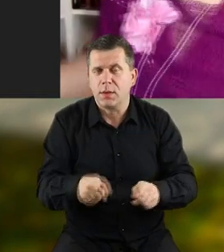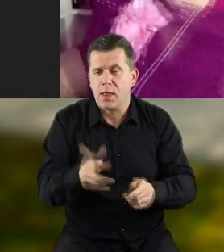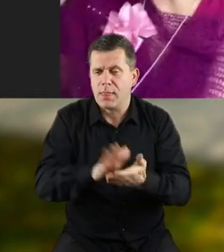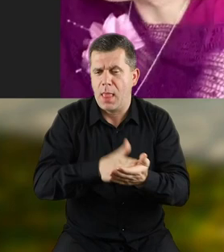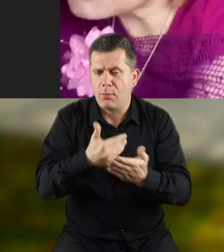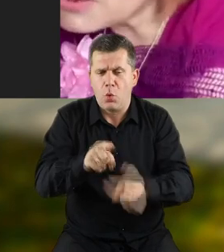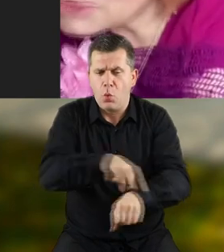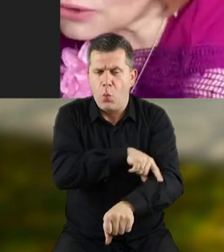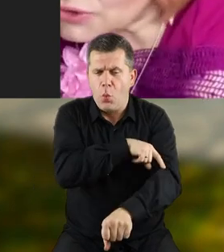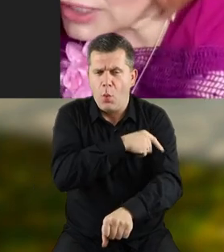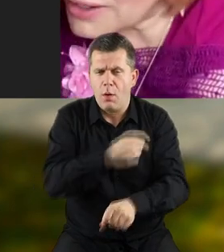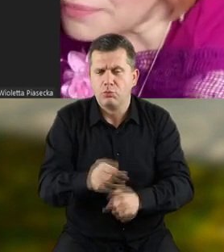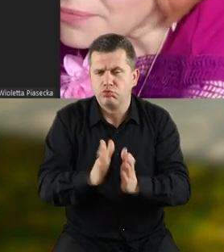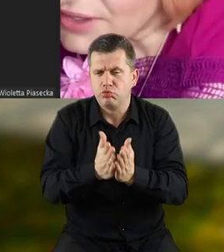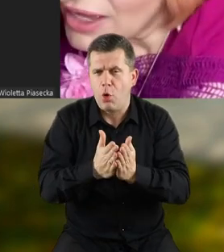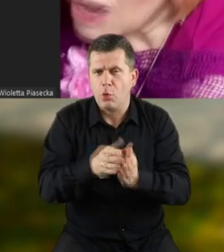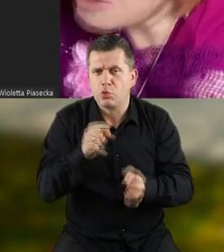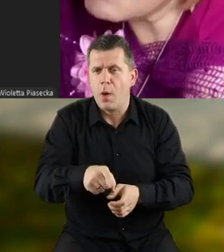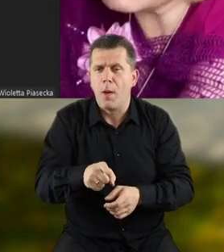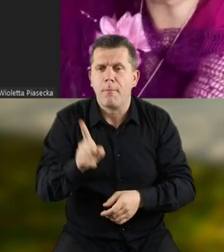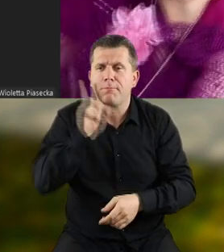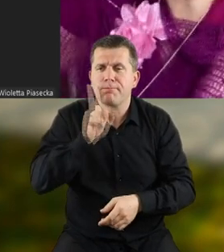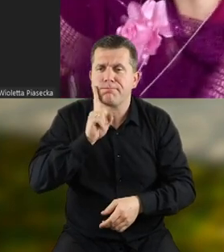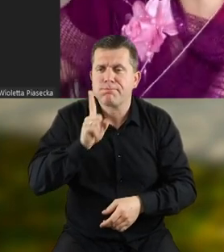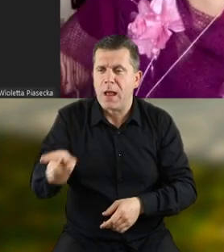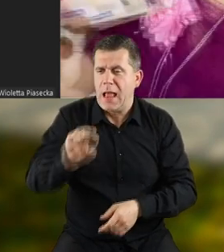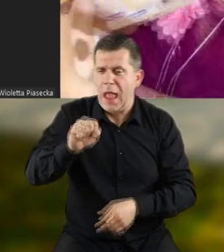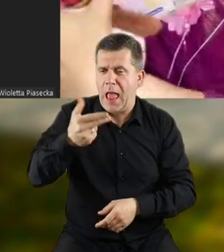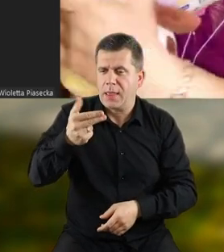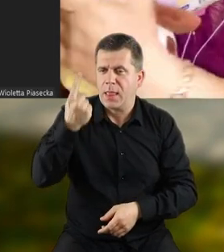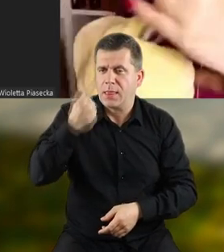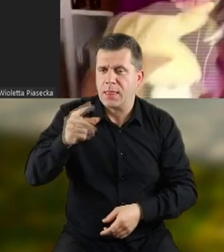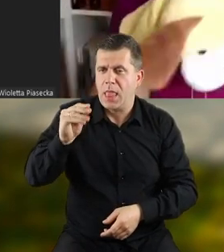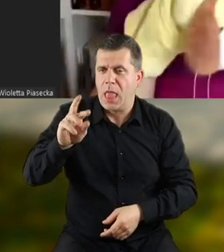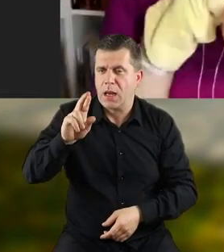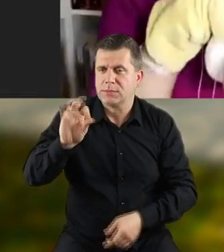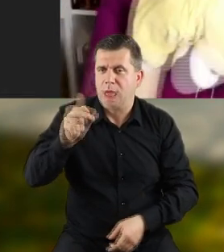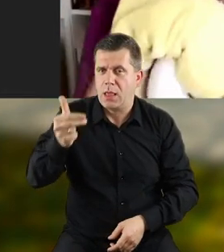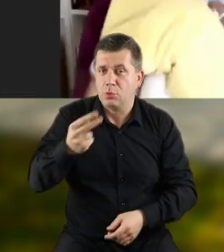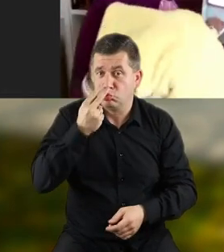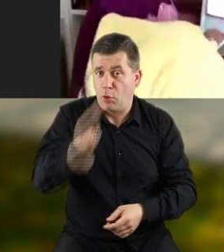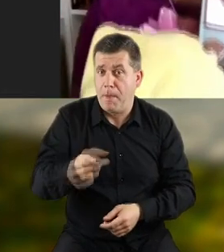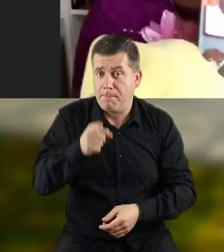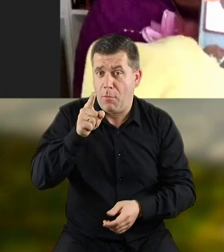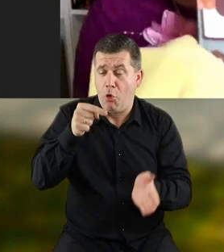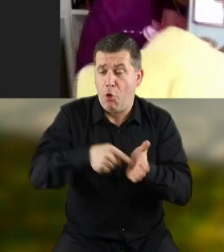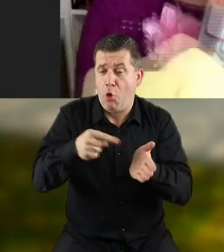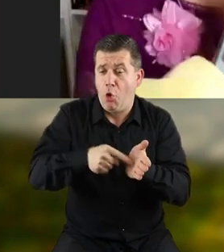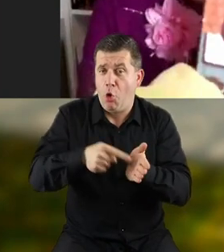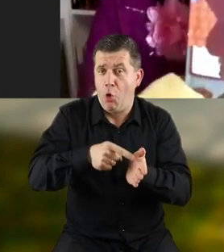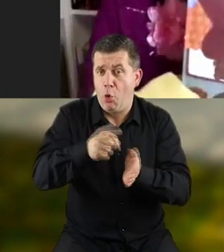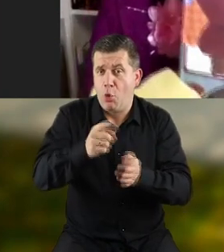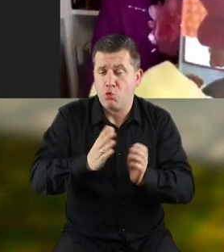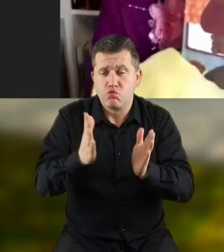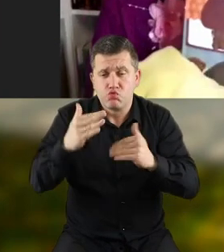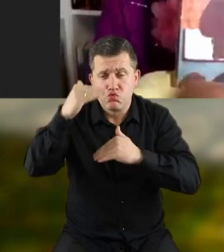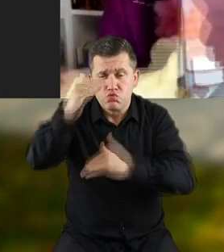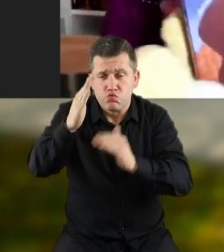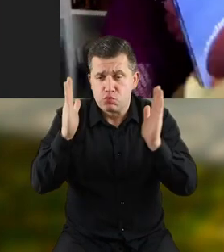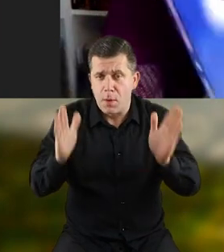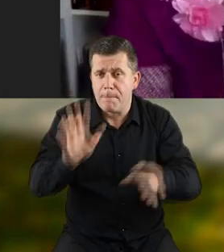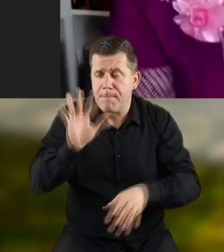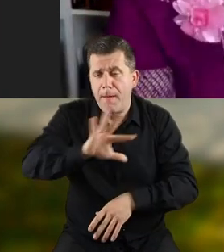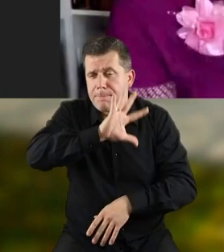I na przykład taką długą książkę o panu Andersenie, oto jest ta książka, zobaczcie, taka duża,